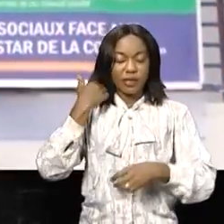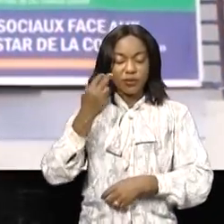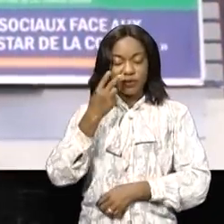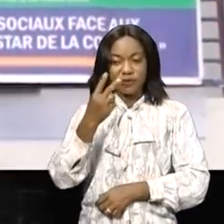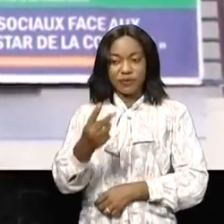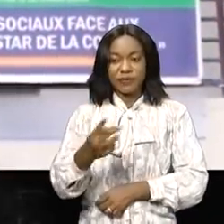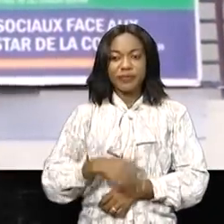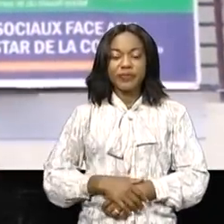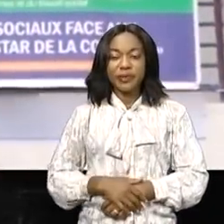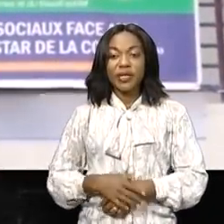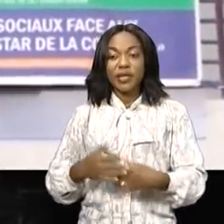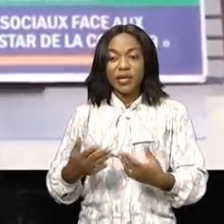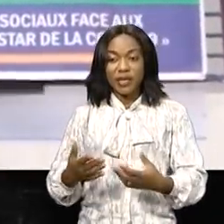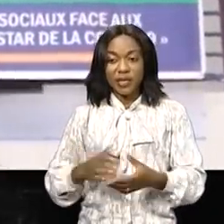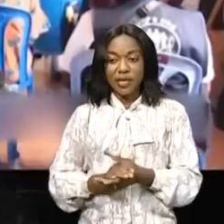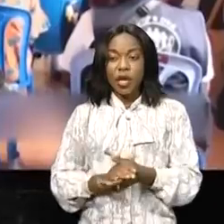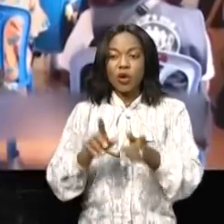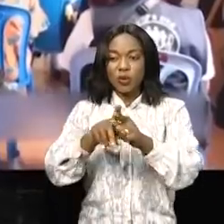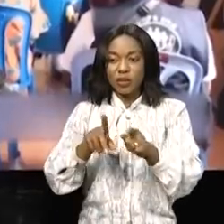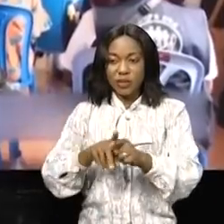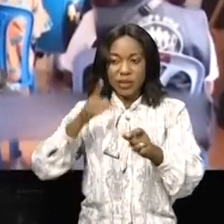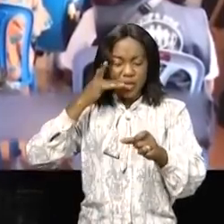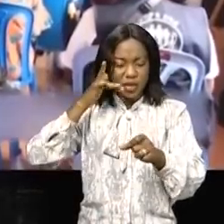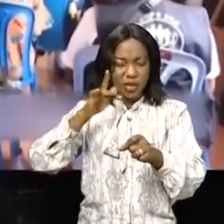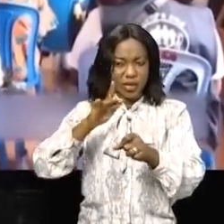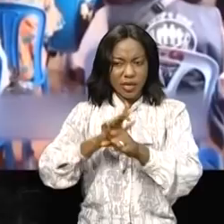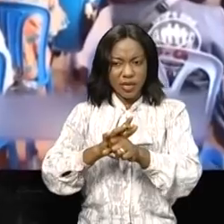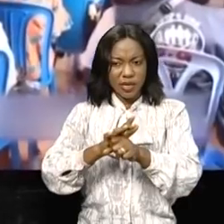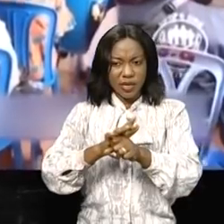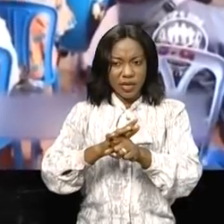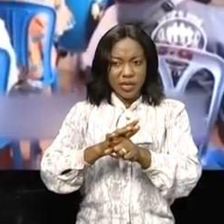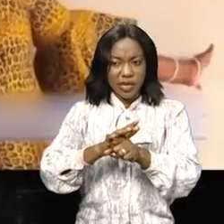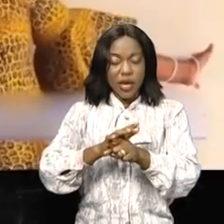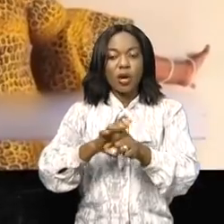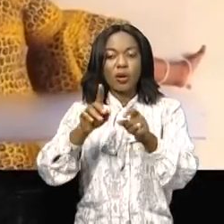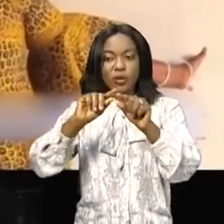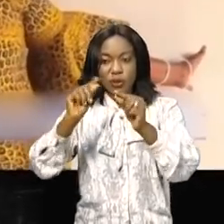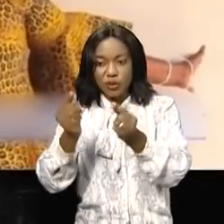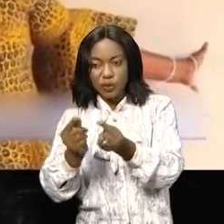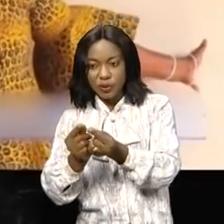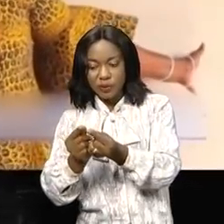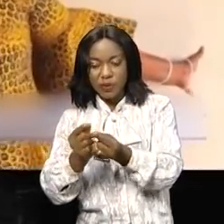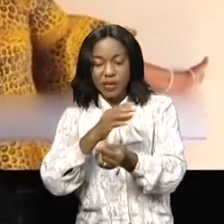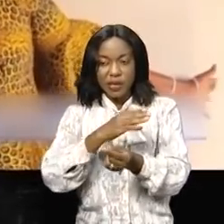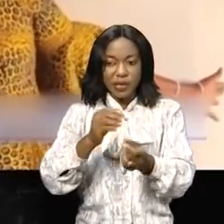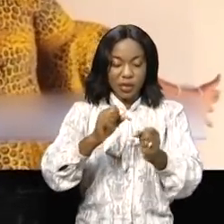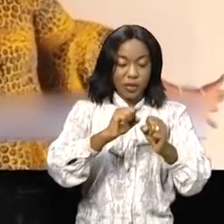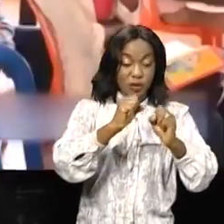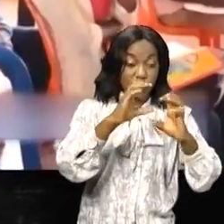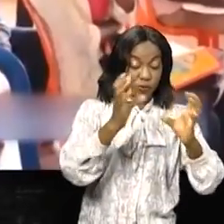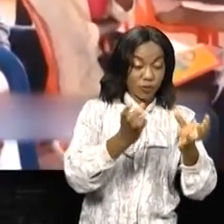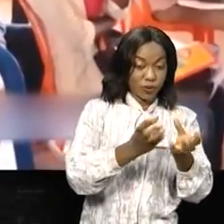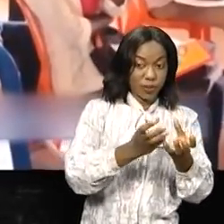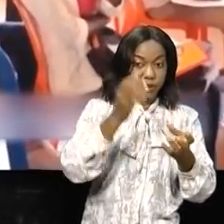Les corps des assistants sociaux ayant pour mission d'accompagner les personnes, groupes et communautés en situation difficile